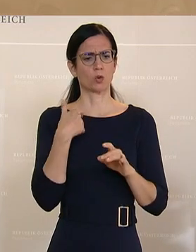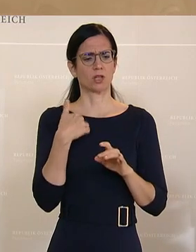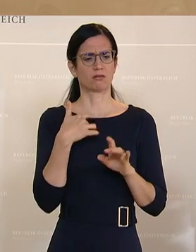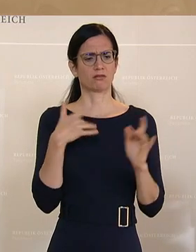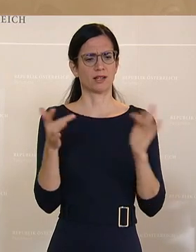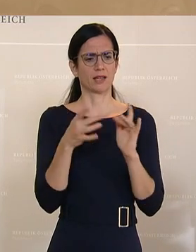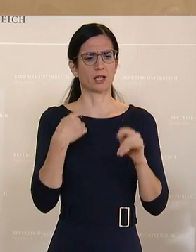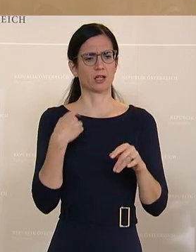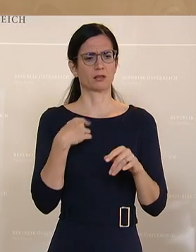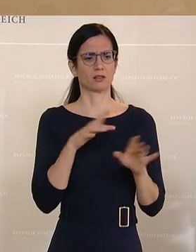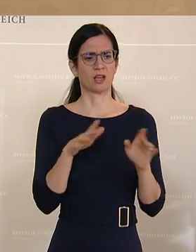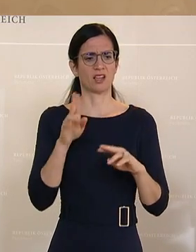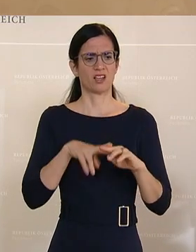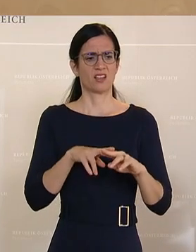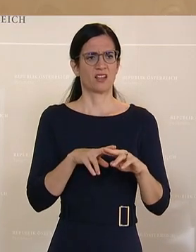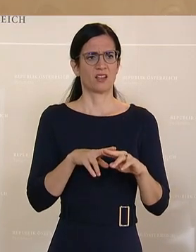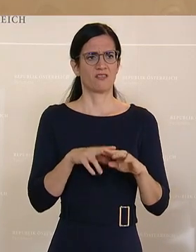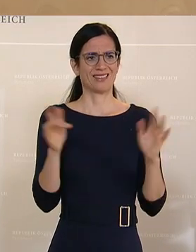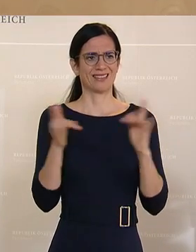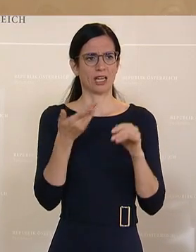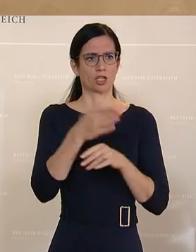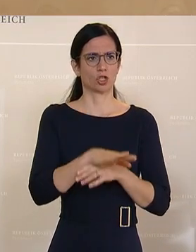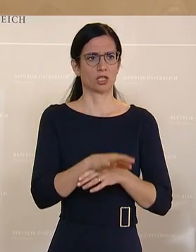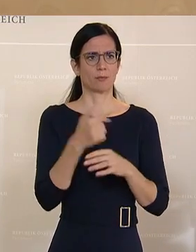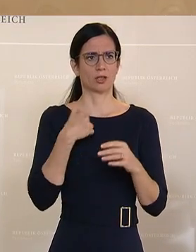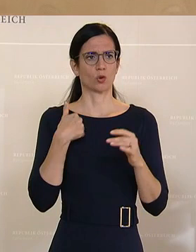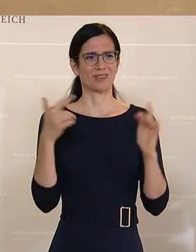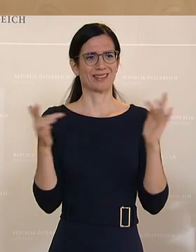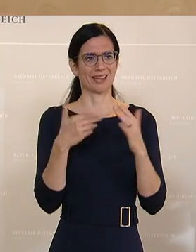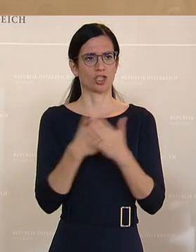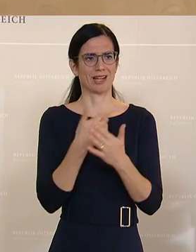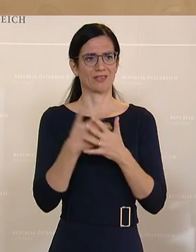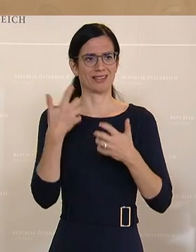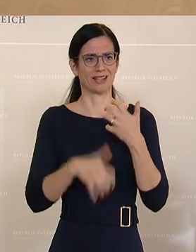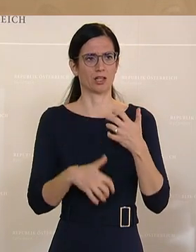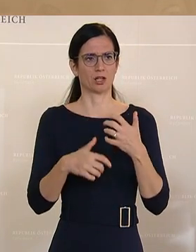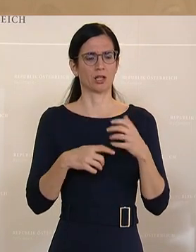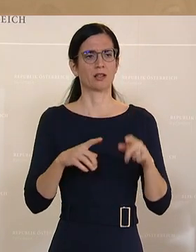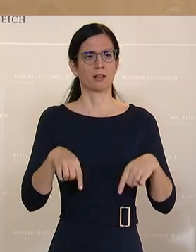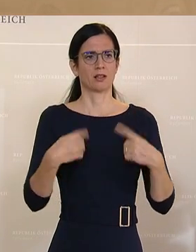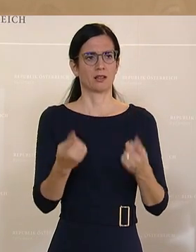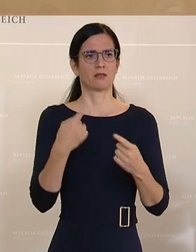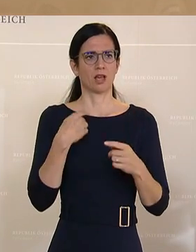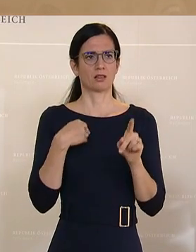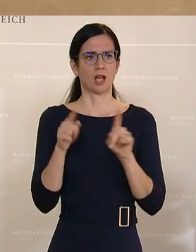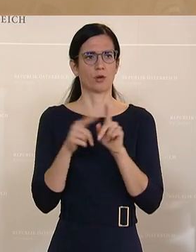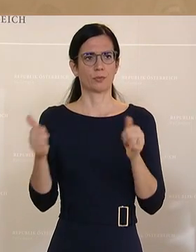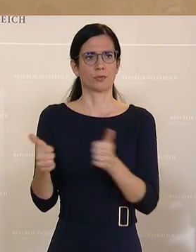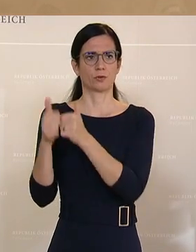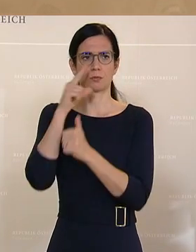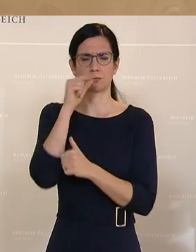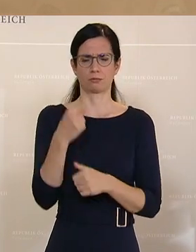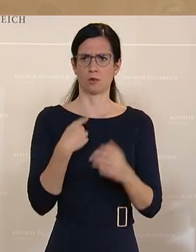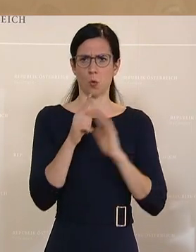wer gegen das Sterben auf beiden Seiten ist und wer gegen einen Stellvertreterkrieg ist, der ist sozusagen das Sprachrohr von Putin. Noch interessant,